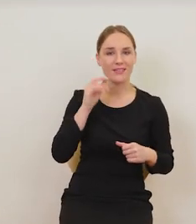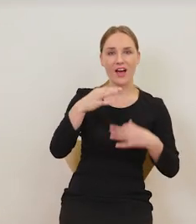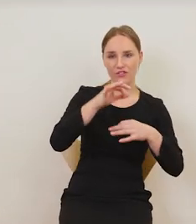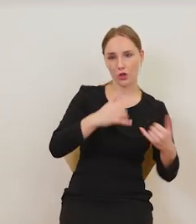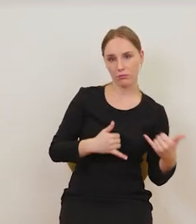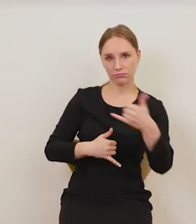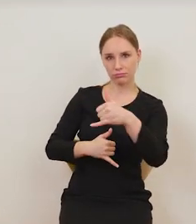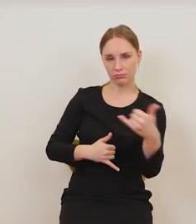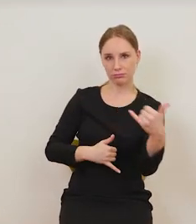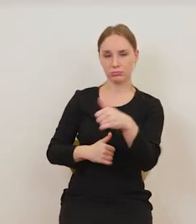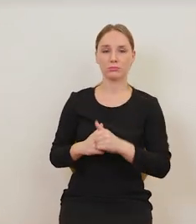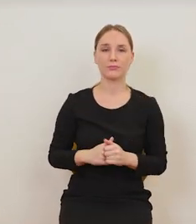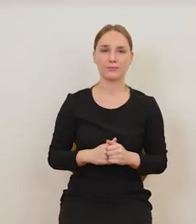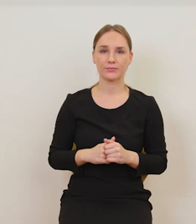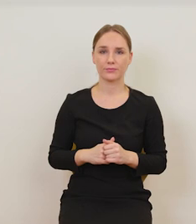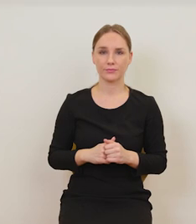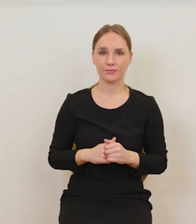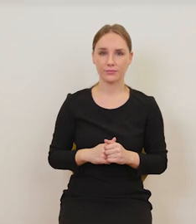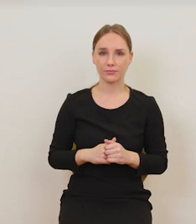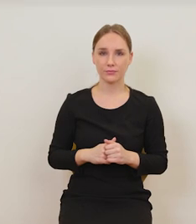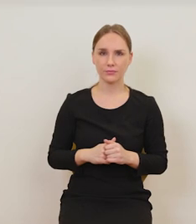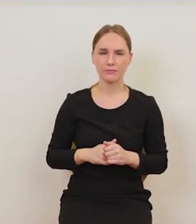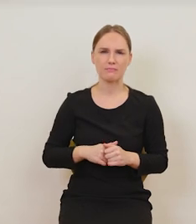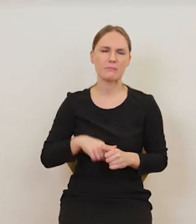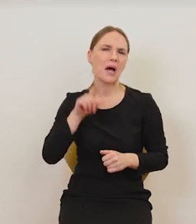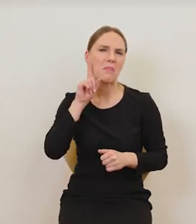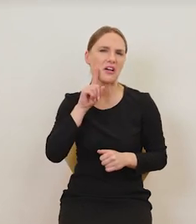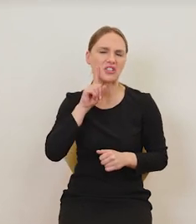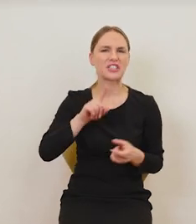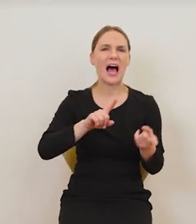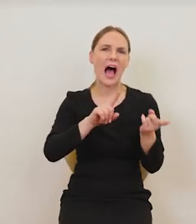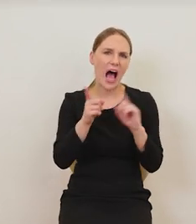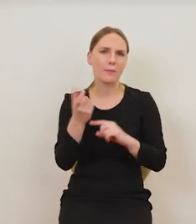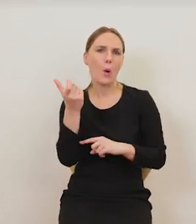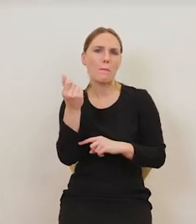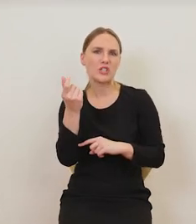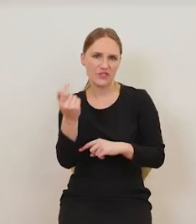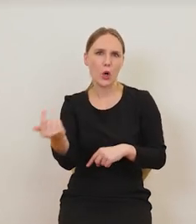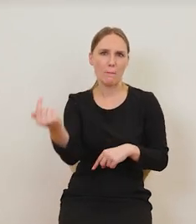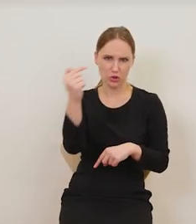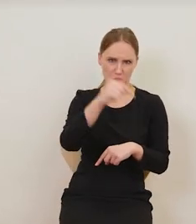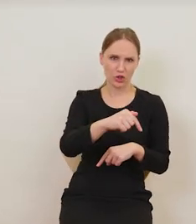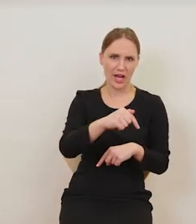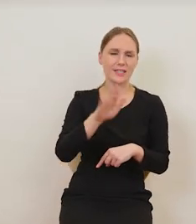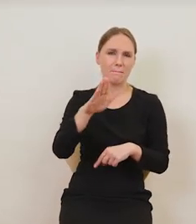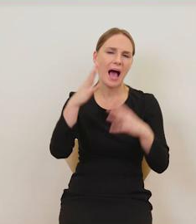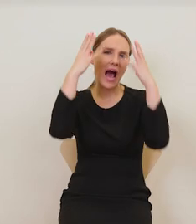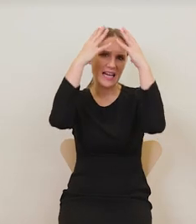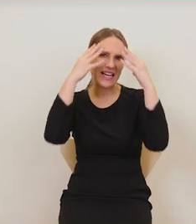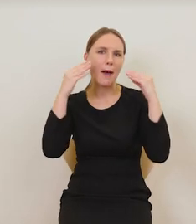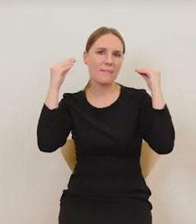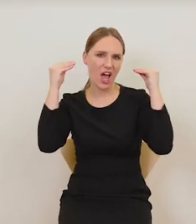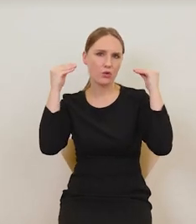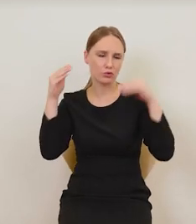Mężczyzna ubrany jest tak, jakby albo przyszedł, bo ma jeszcze kapelusz, ma taką opończę